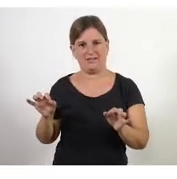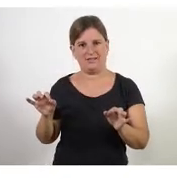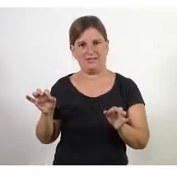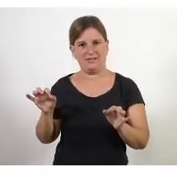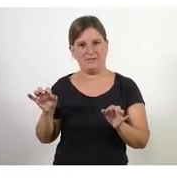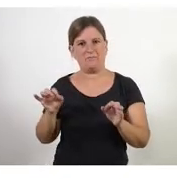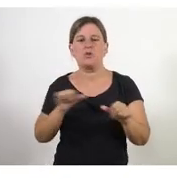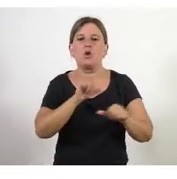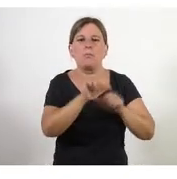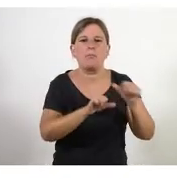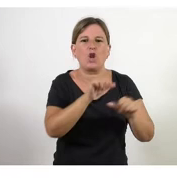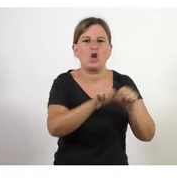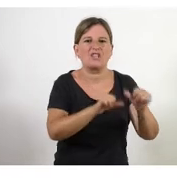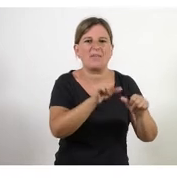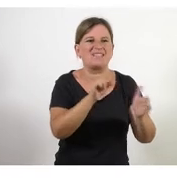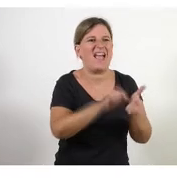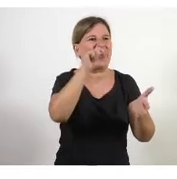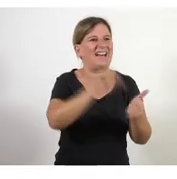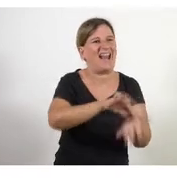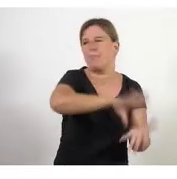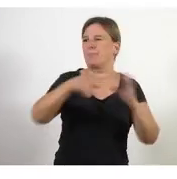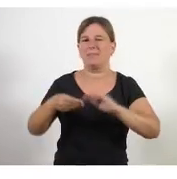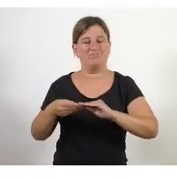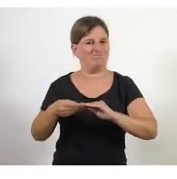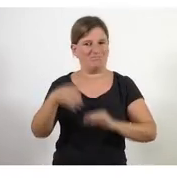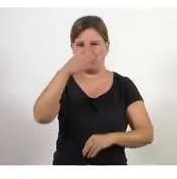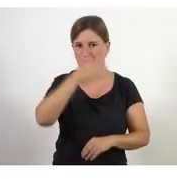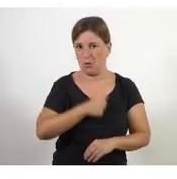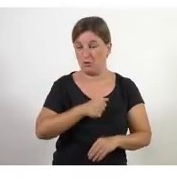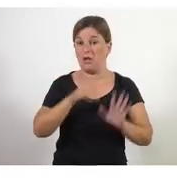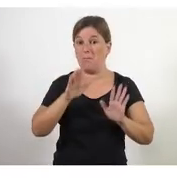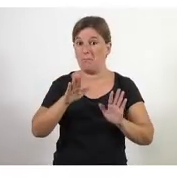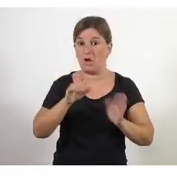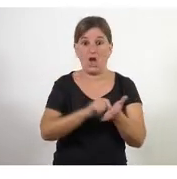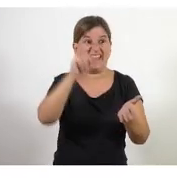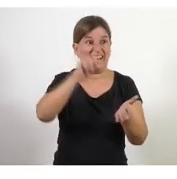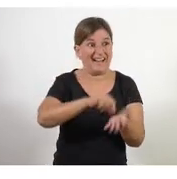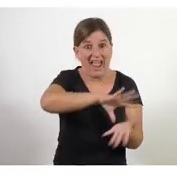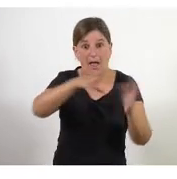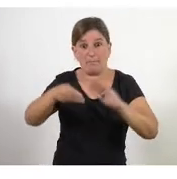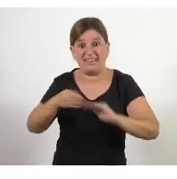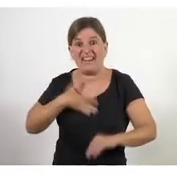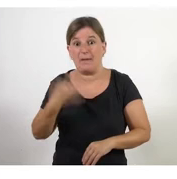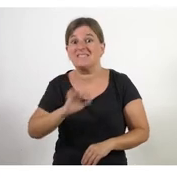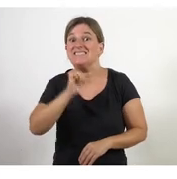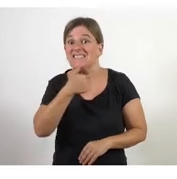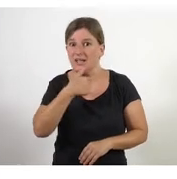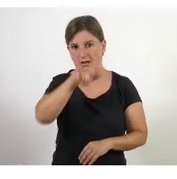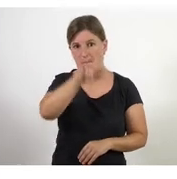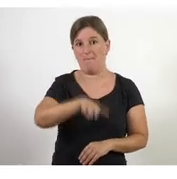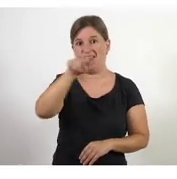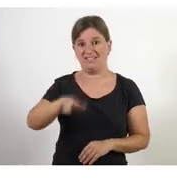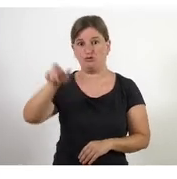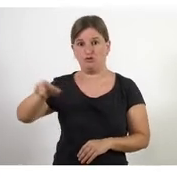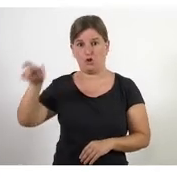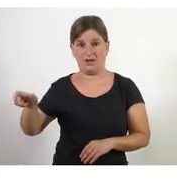capaços de reaccionar ràpidament al canvi els que són capaços de reaccionar ràpidament al canvi són les persones els